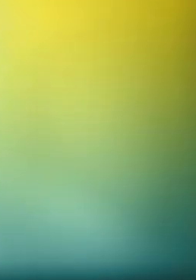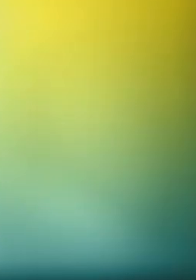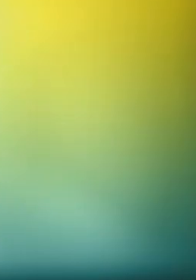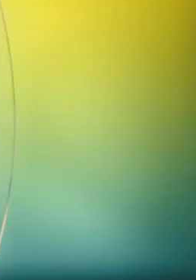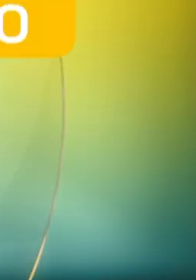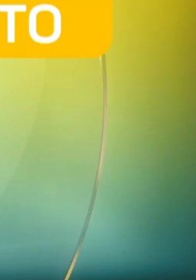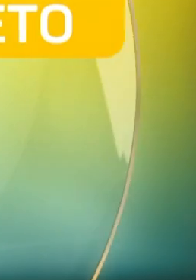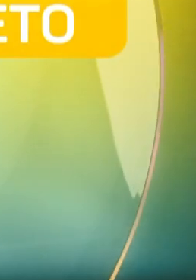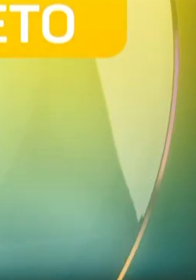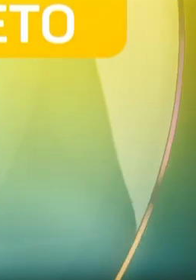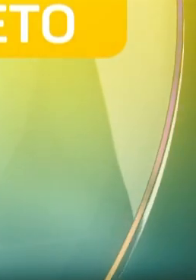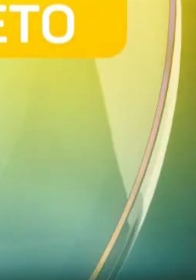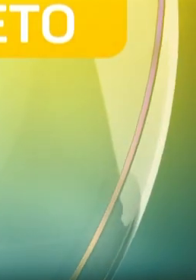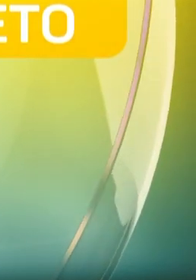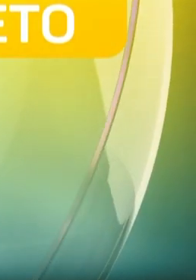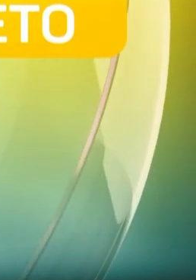Останете с Би ТВ.